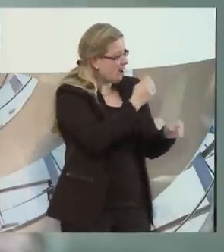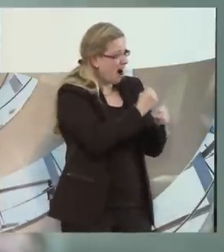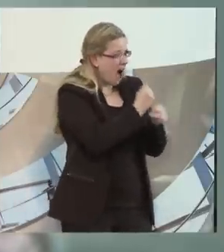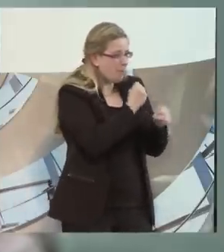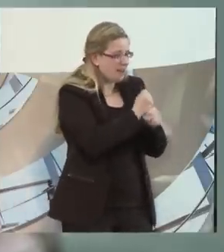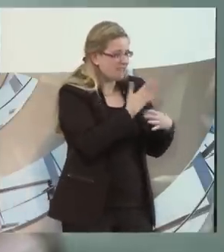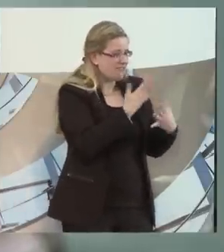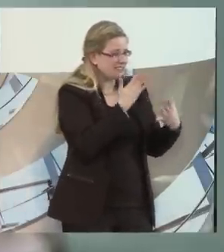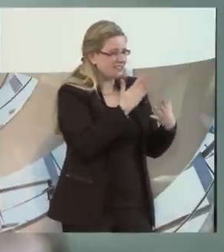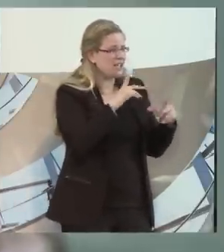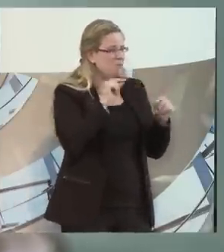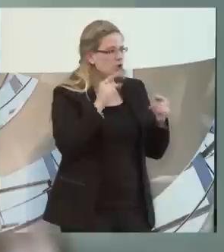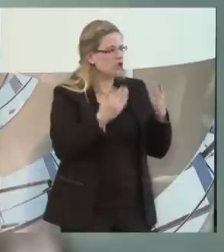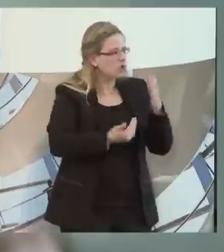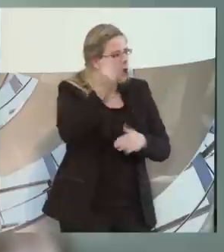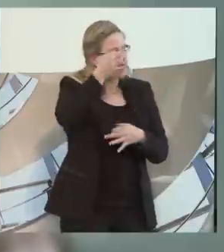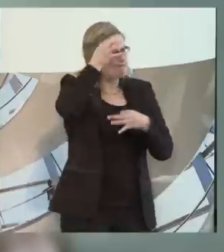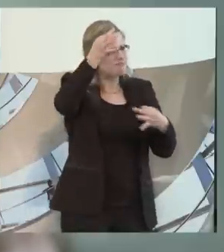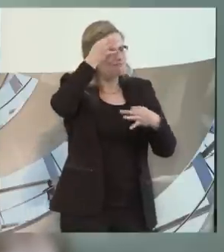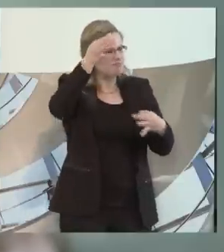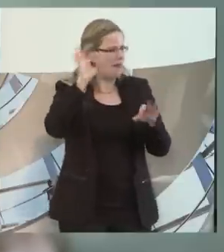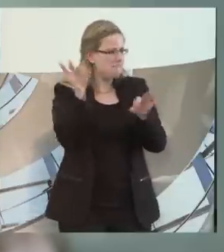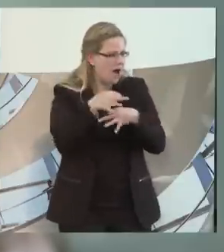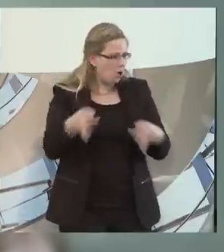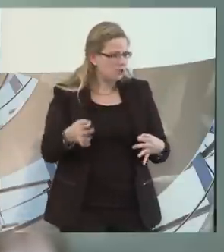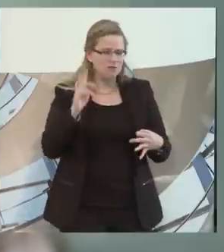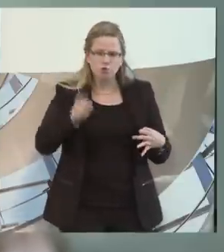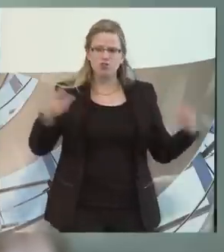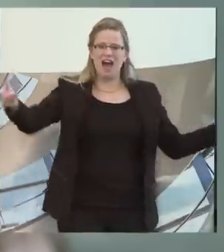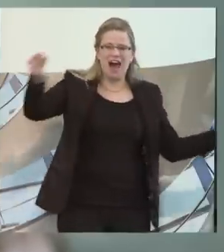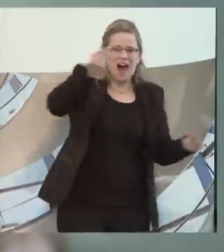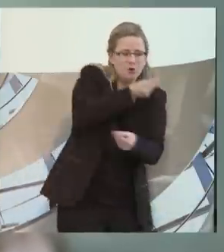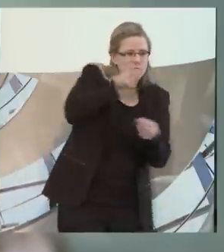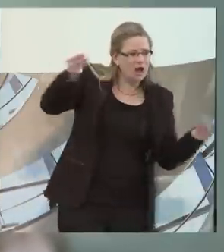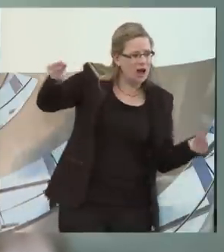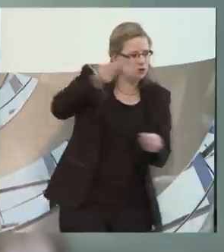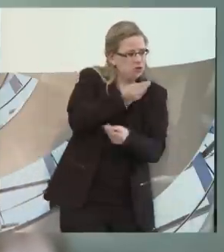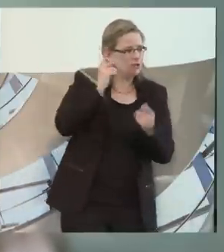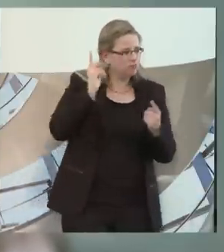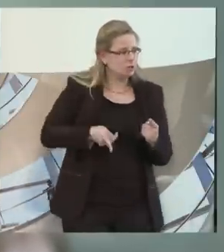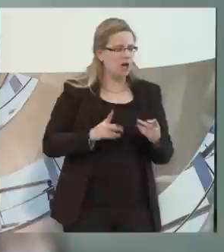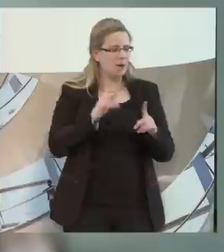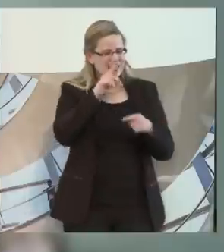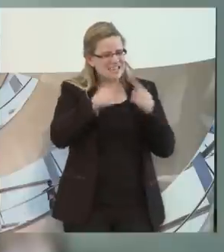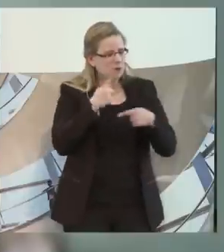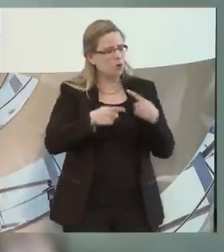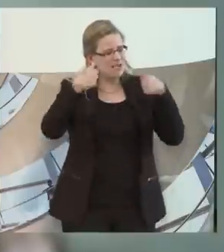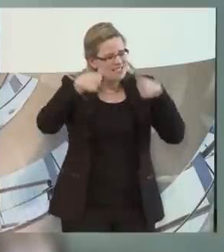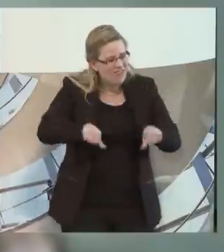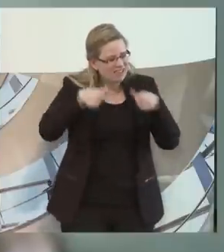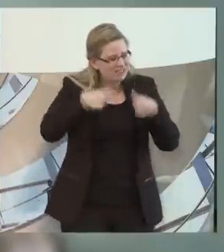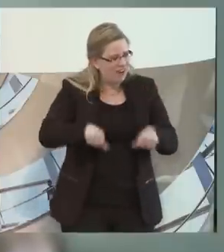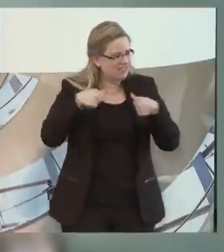Fahrrad nicht unbedingt noch mal zu erfinden, aber wir müssen auch mehr tun, als nur eine Zwangsabgabe. Wir müssen wirklich